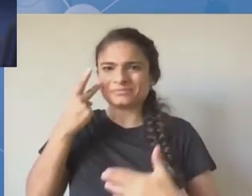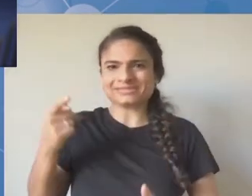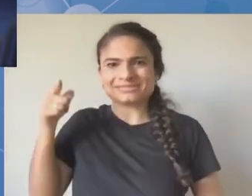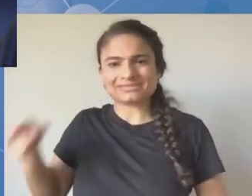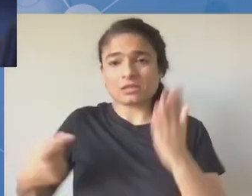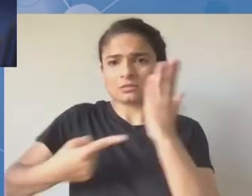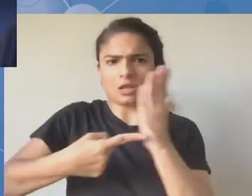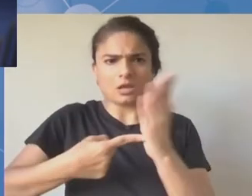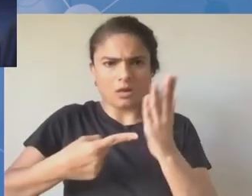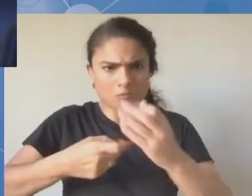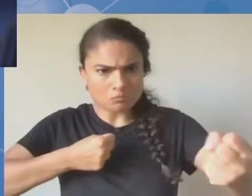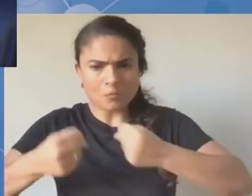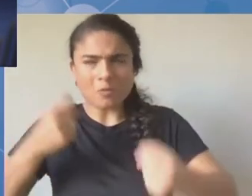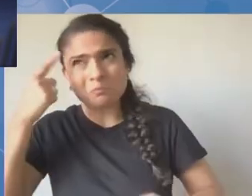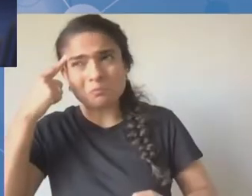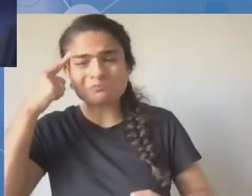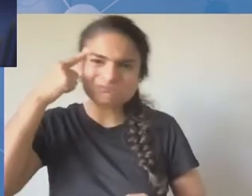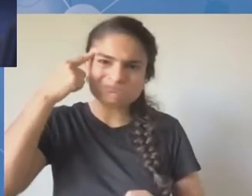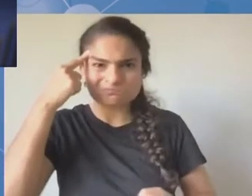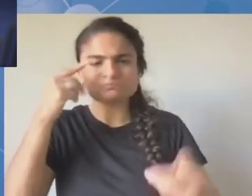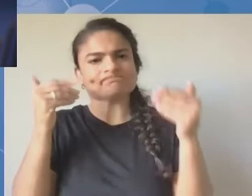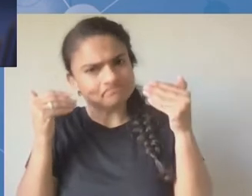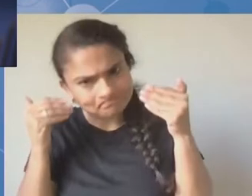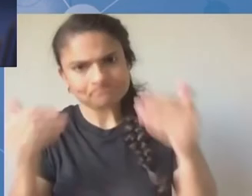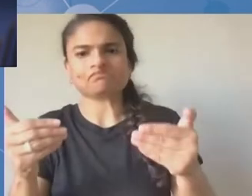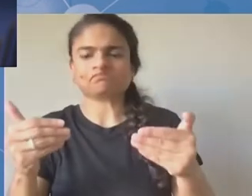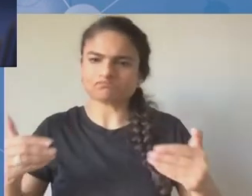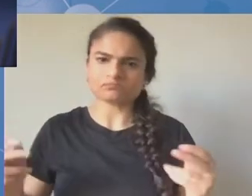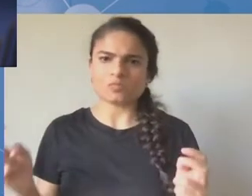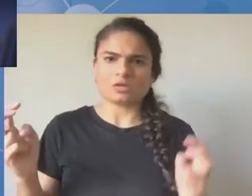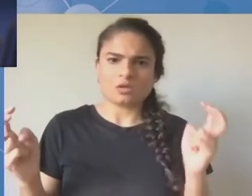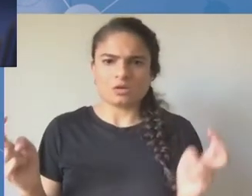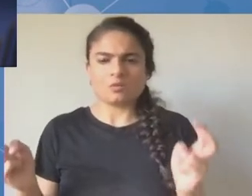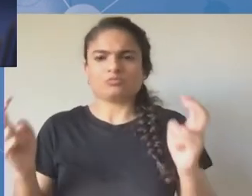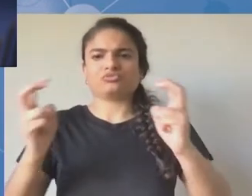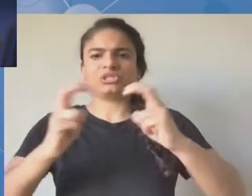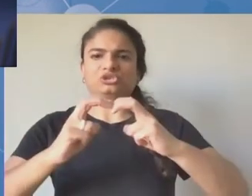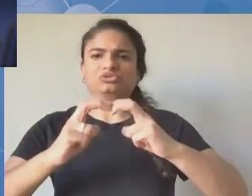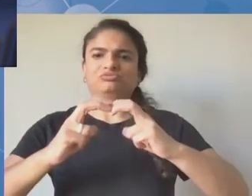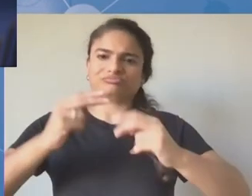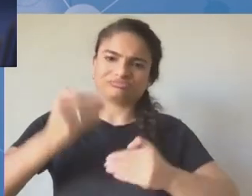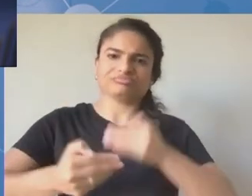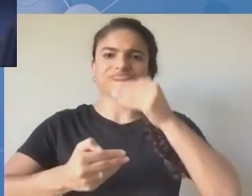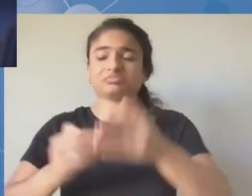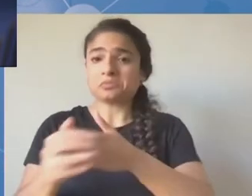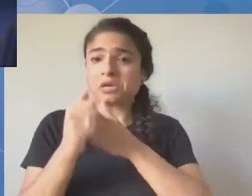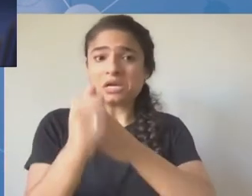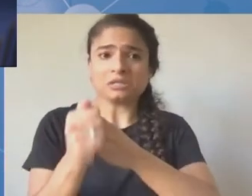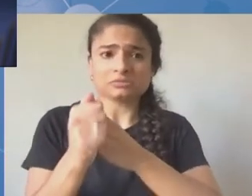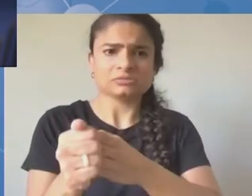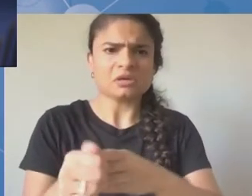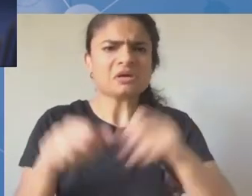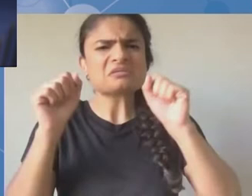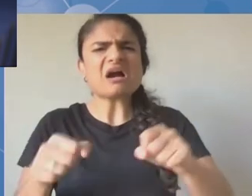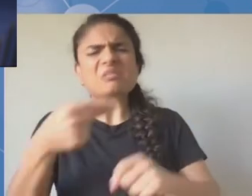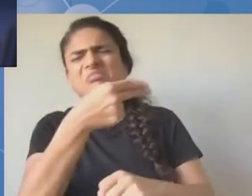organów instytucjonalnych podejmujących decyzje, wdrażających nowe rozwiązania i polityki. Myślę, że